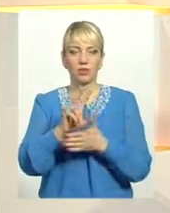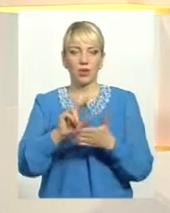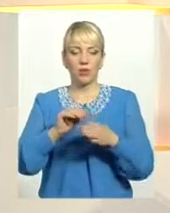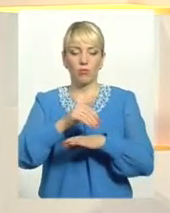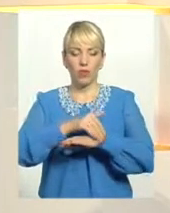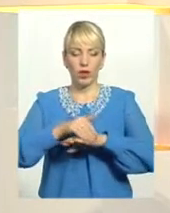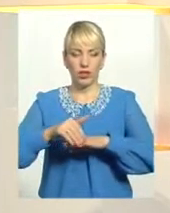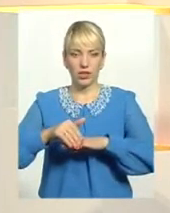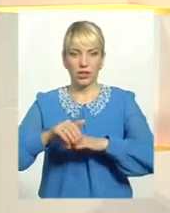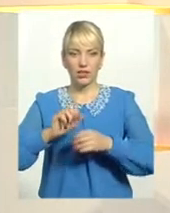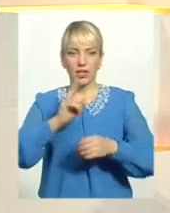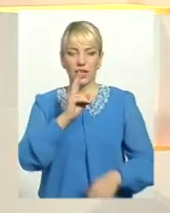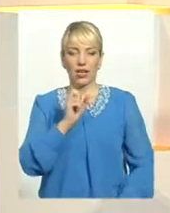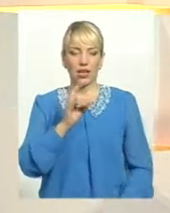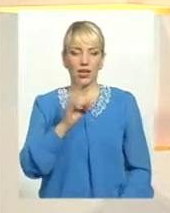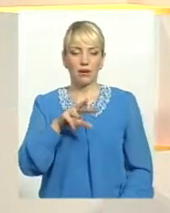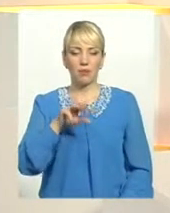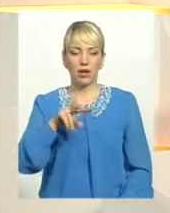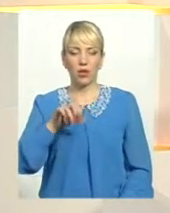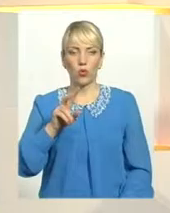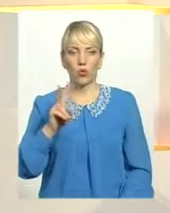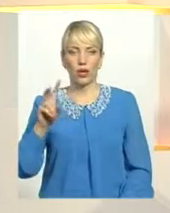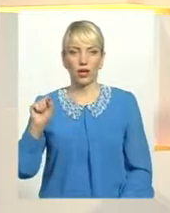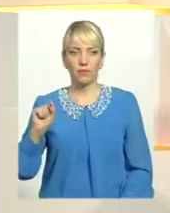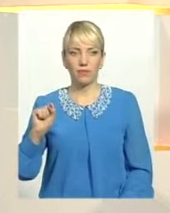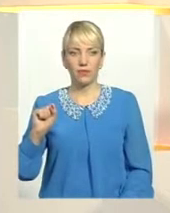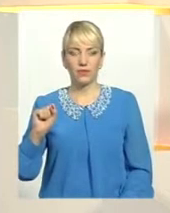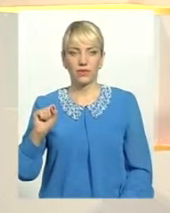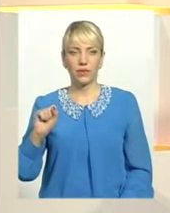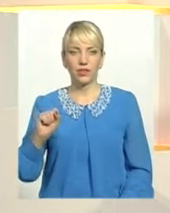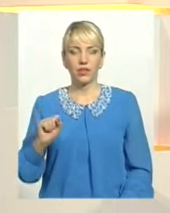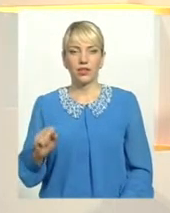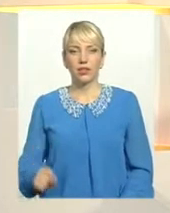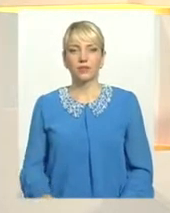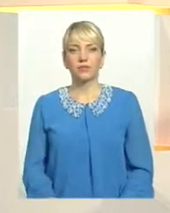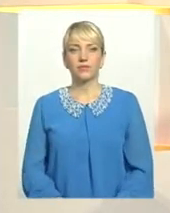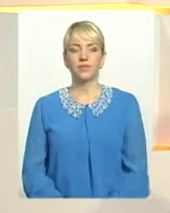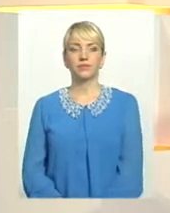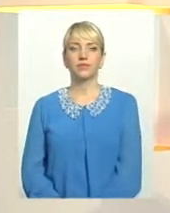Кармелюка, по